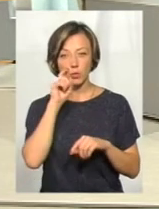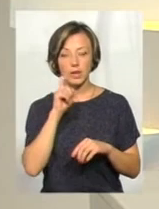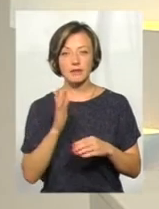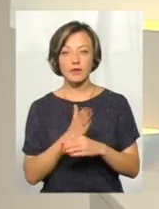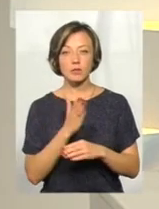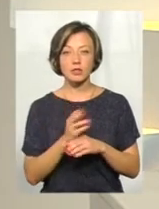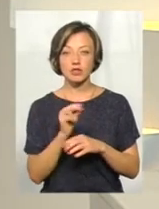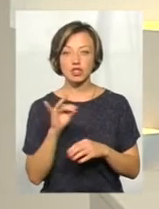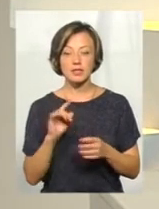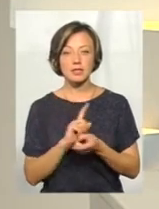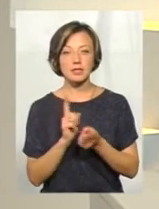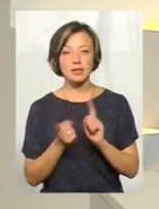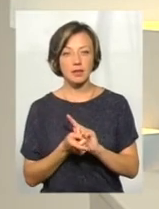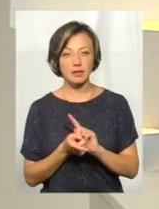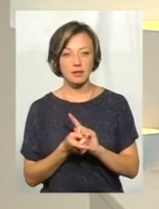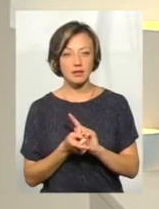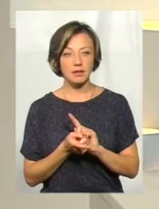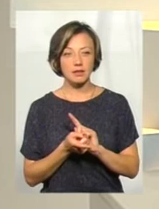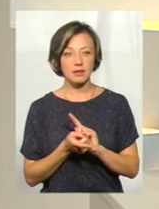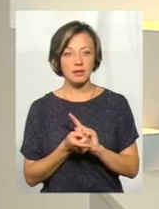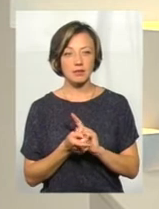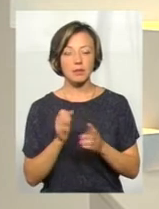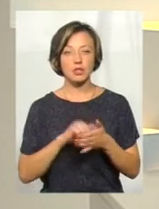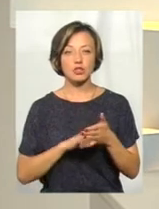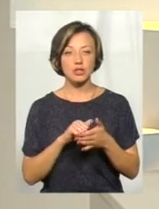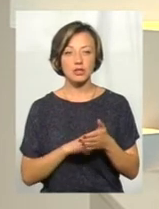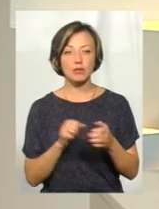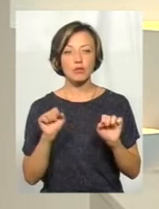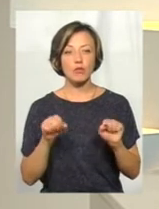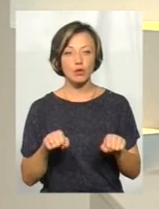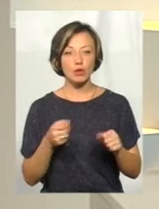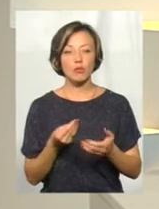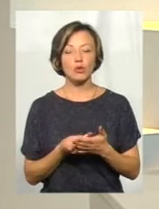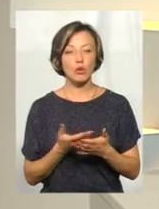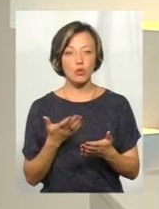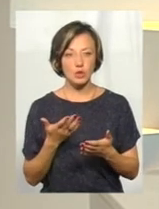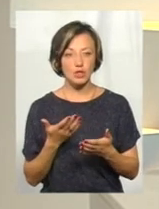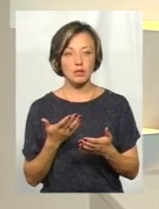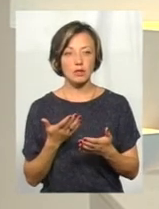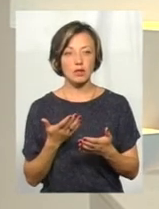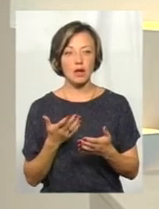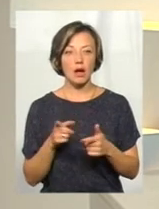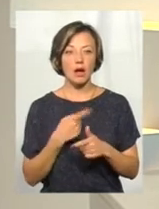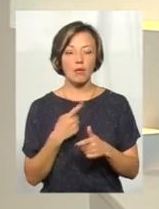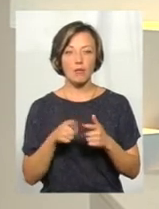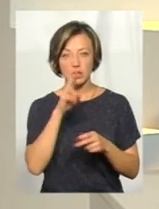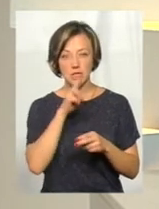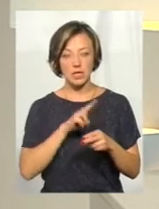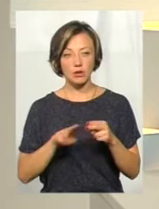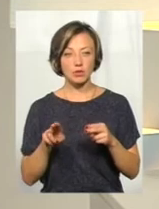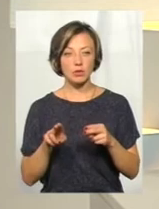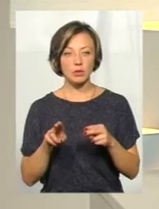виробник, чи стане він тою причиною, з якої може подорожчати, все ж таки, або зникнути